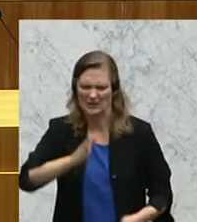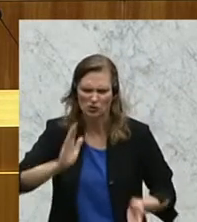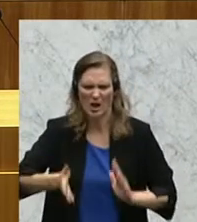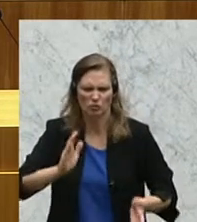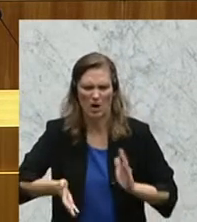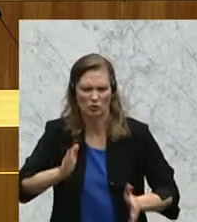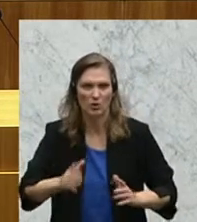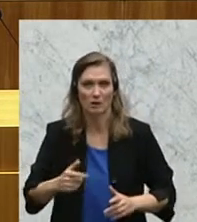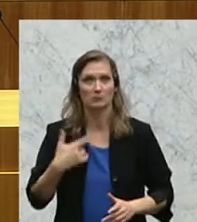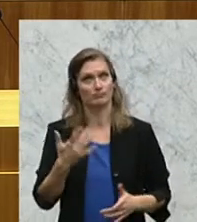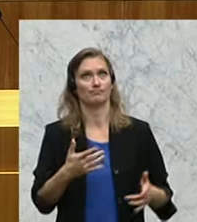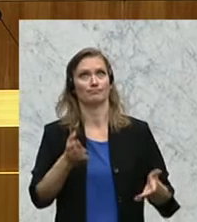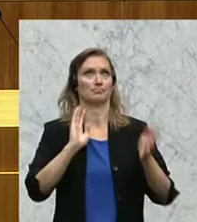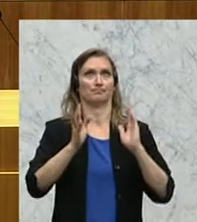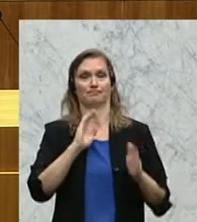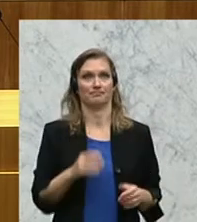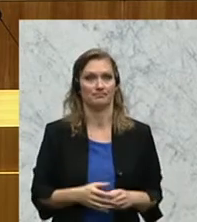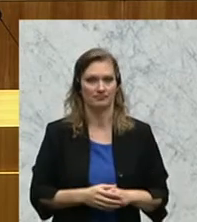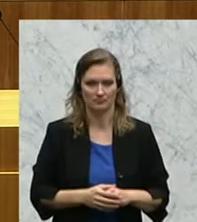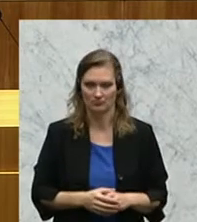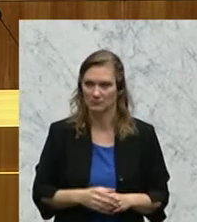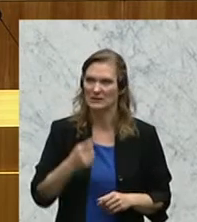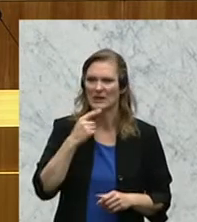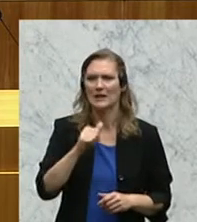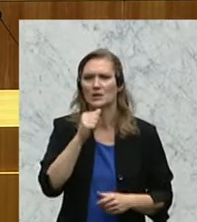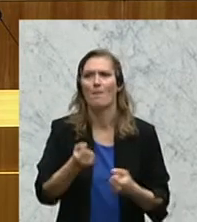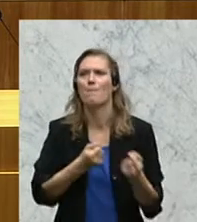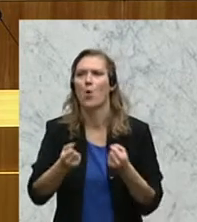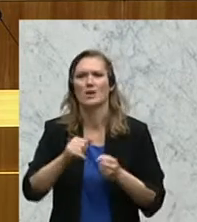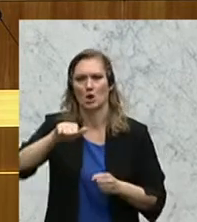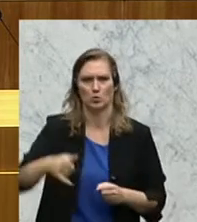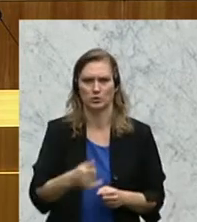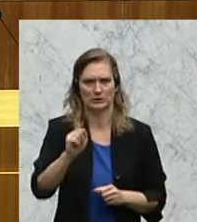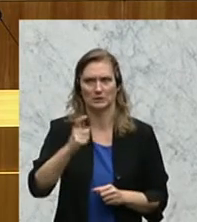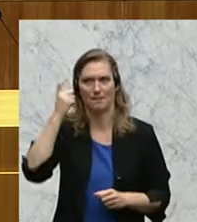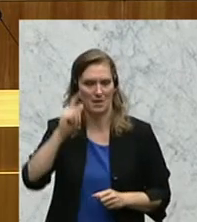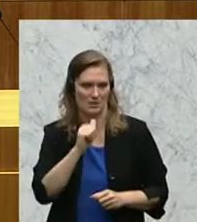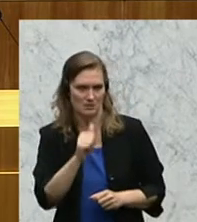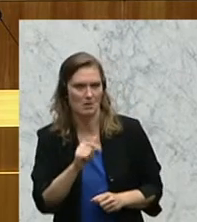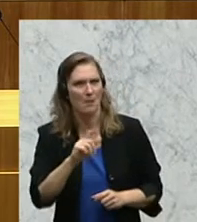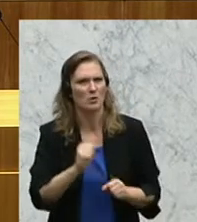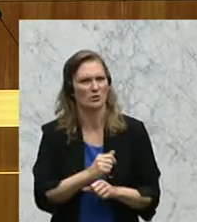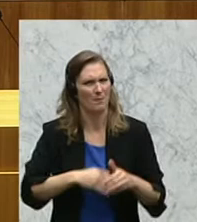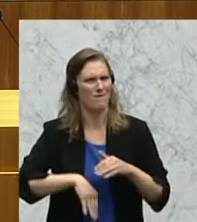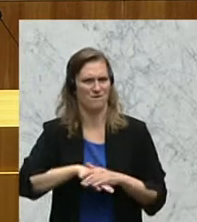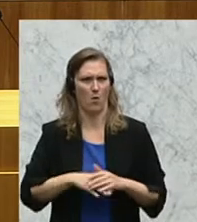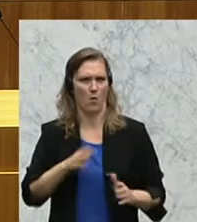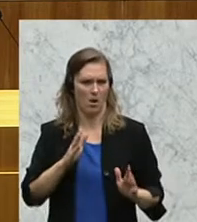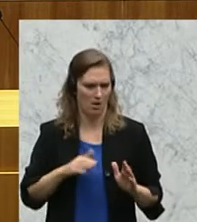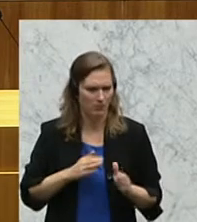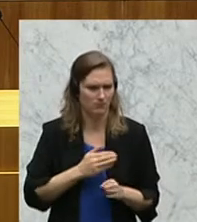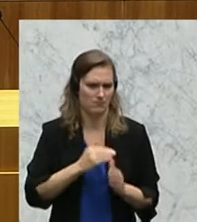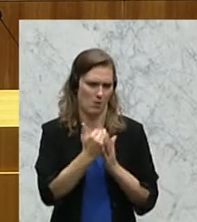der Justiz alles recht. Ich sage nicht Politjustiz, in keinster Weise. Ich will nur haben, Frau Bundesministerin, dass vor der Justiz